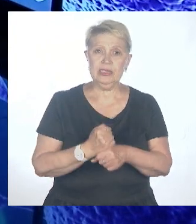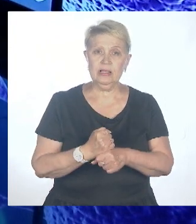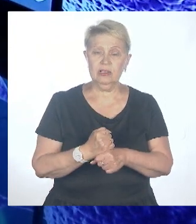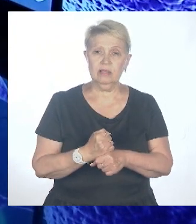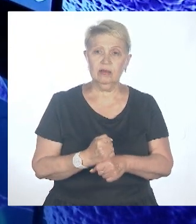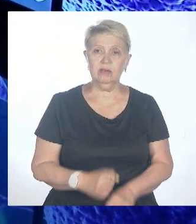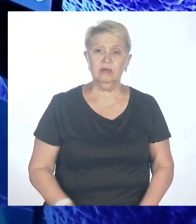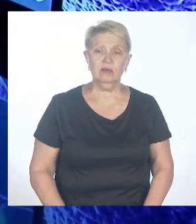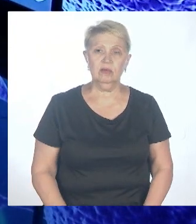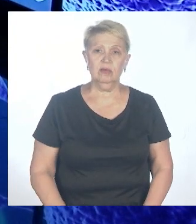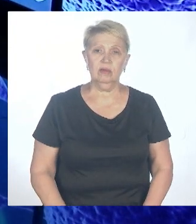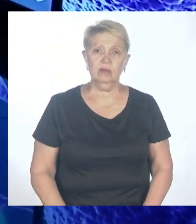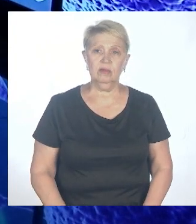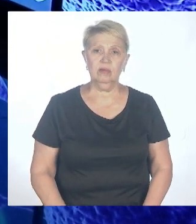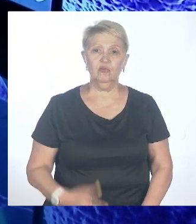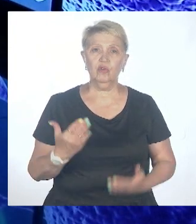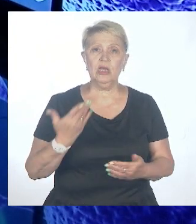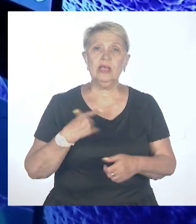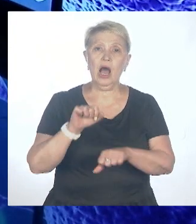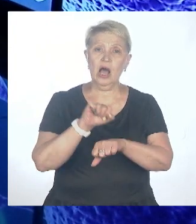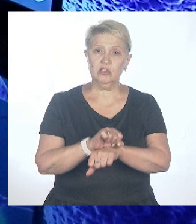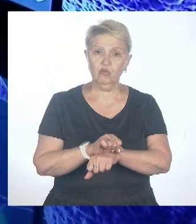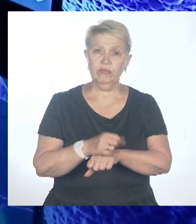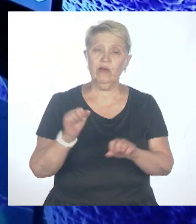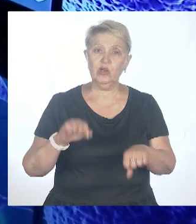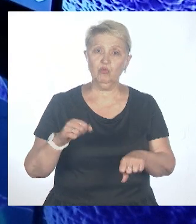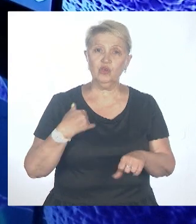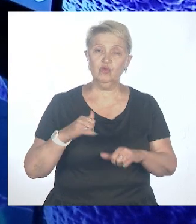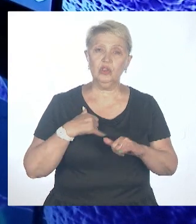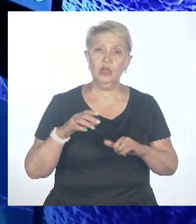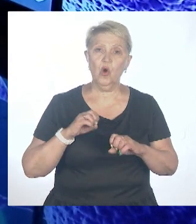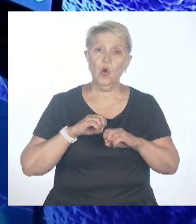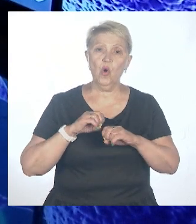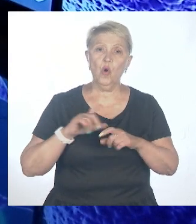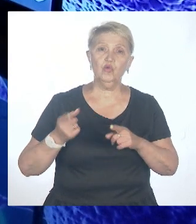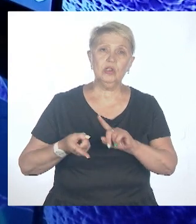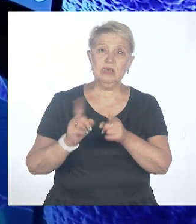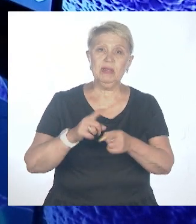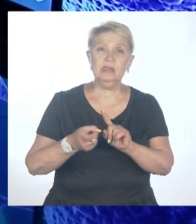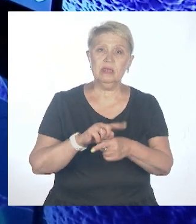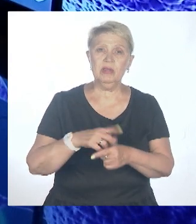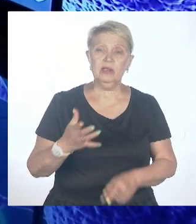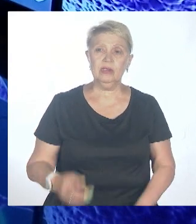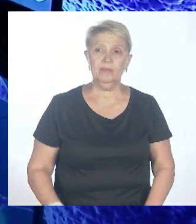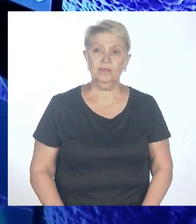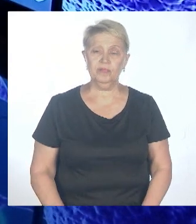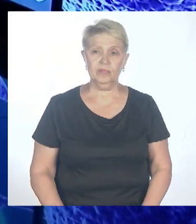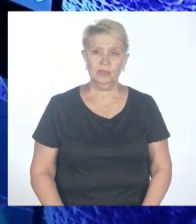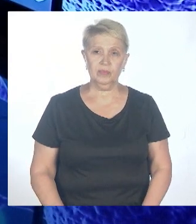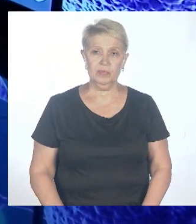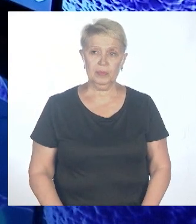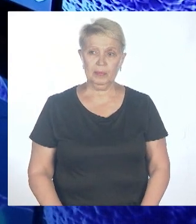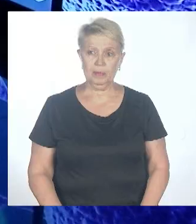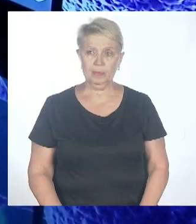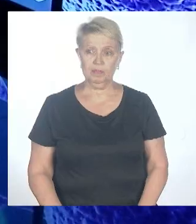закупирует, ну, купирует именно вот возможность мутировать, то это тоже невозможный вариант какой-то. Ну, это фантастический сценарий, как вы